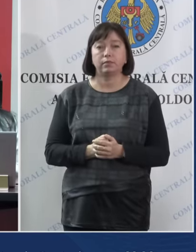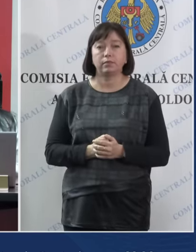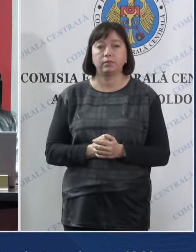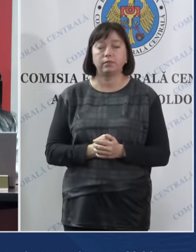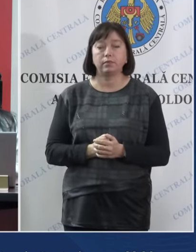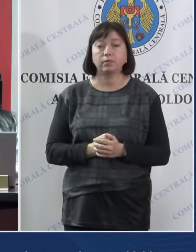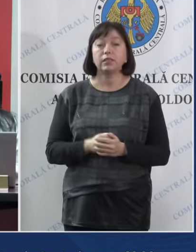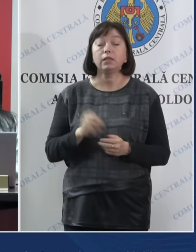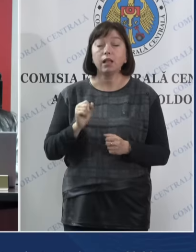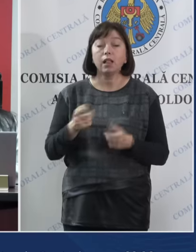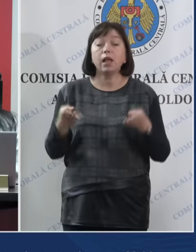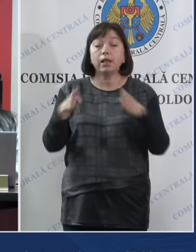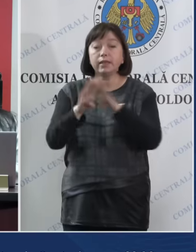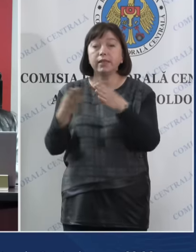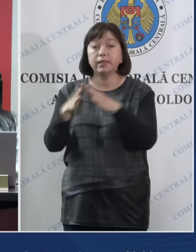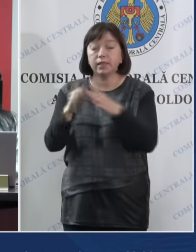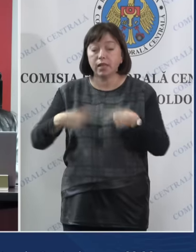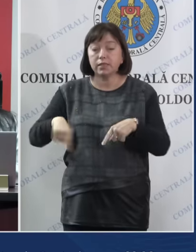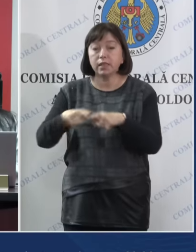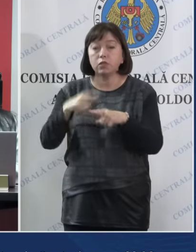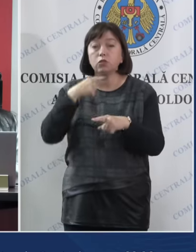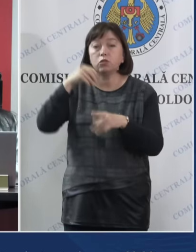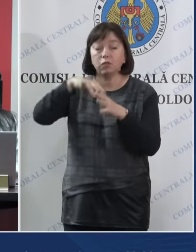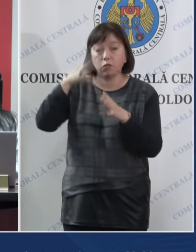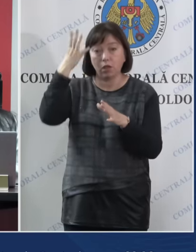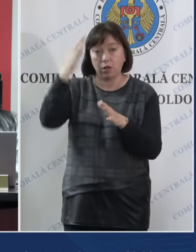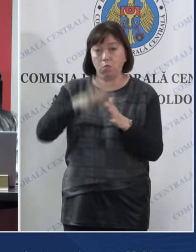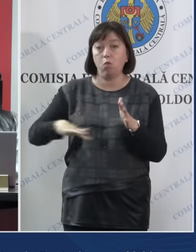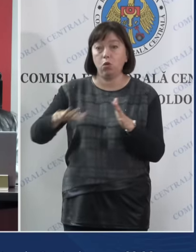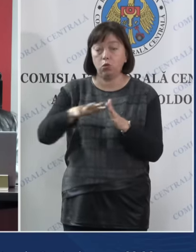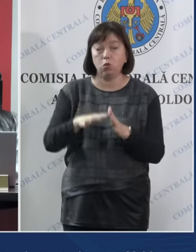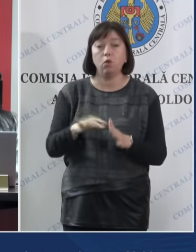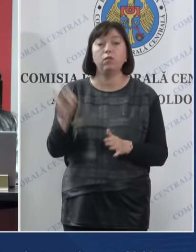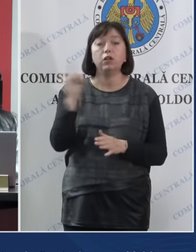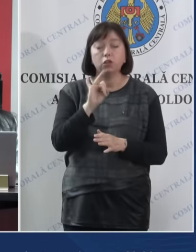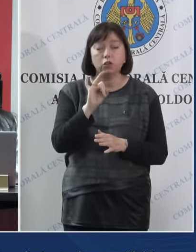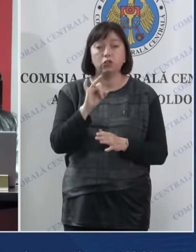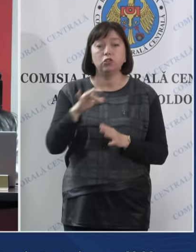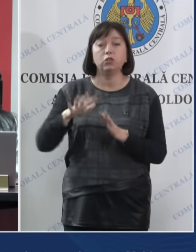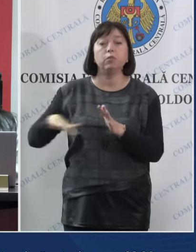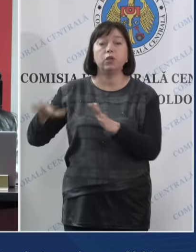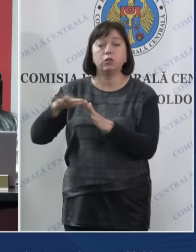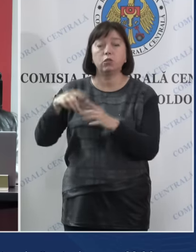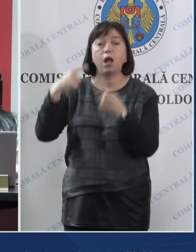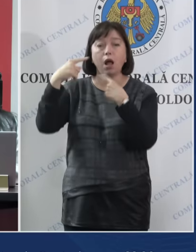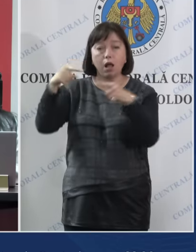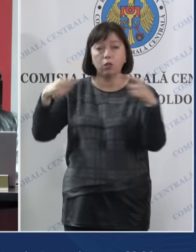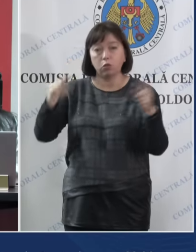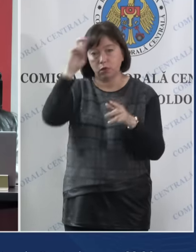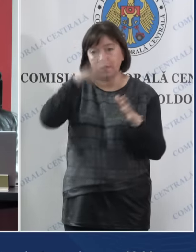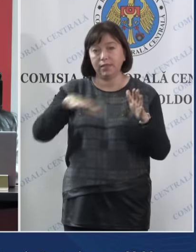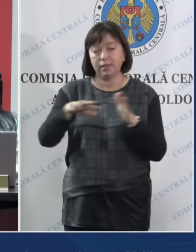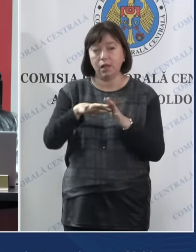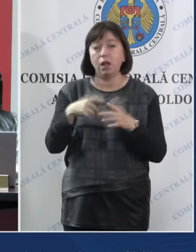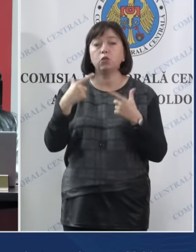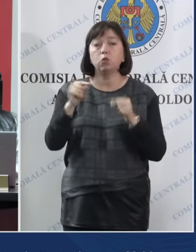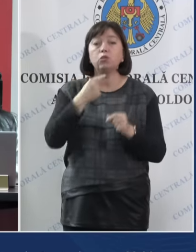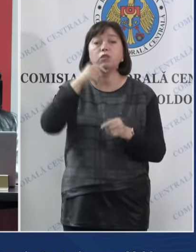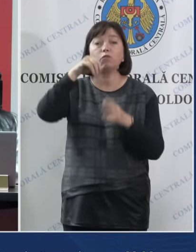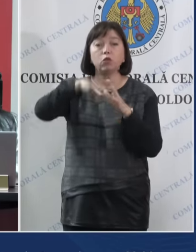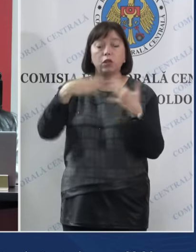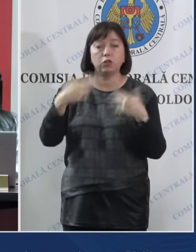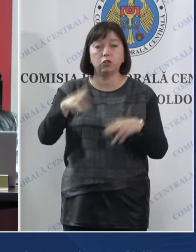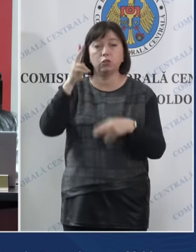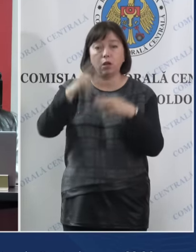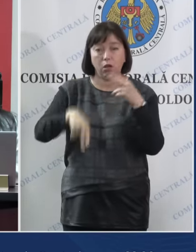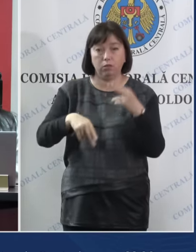La închiderea secțiilor de votare din Republica Moldova dar și de pe teritoriul altor state unde votarea s